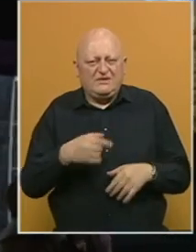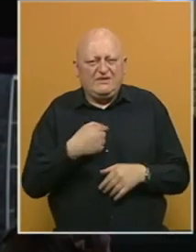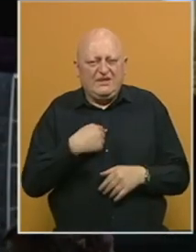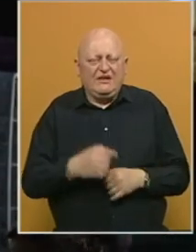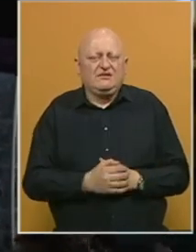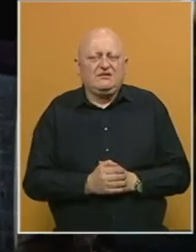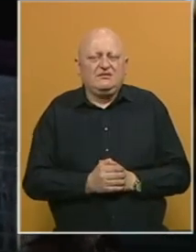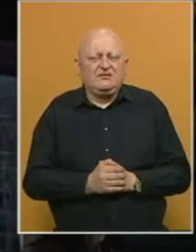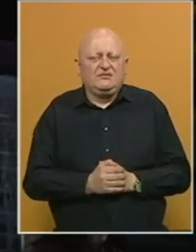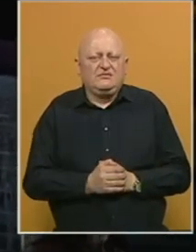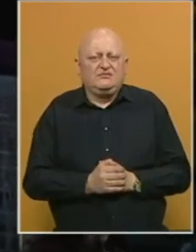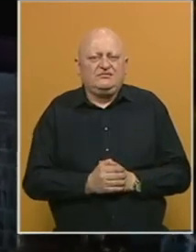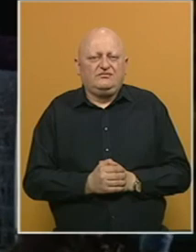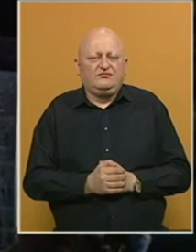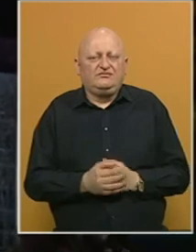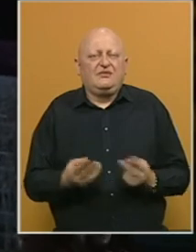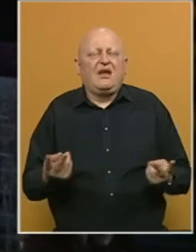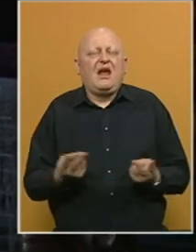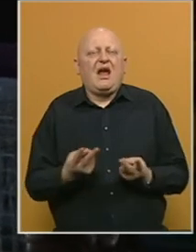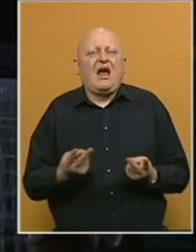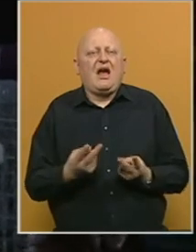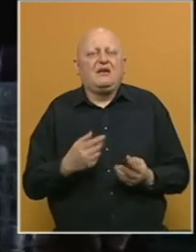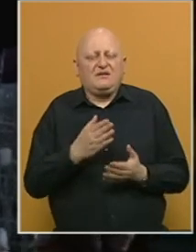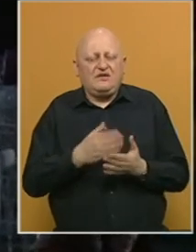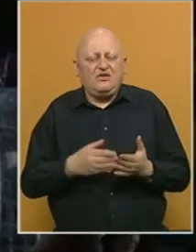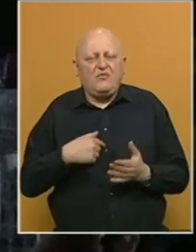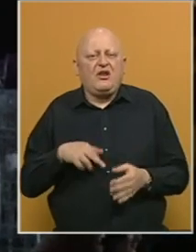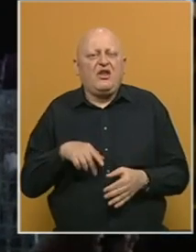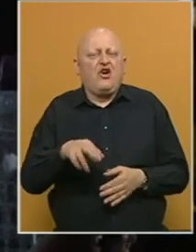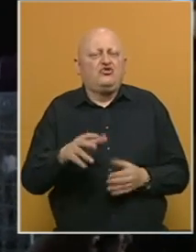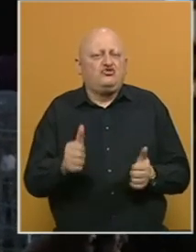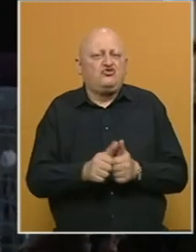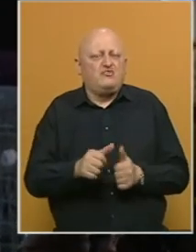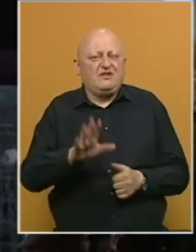i kao da je dio mene otišao s njim.